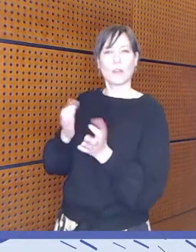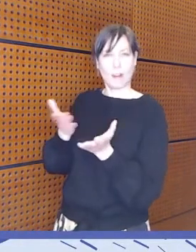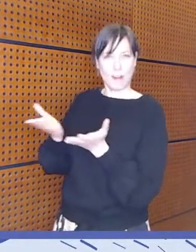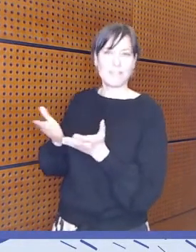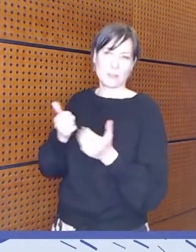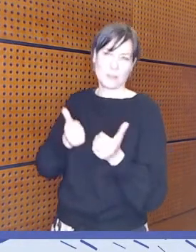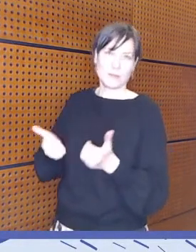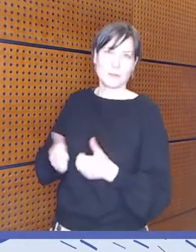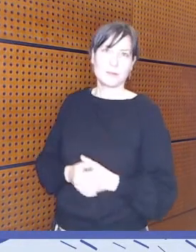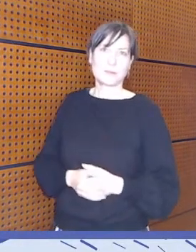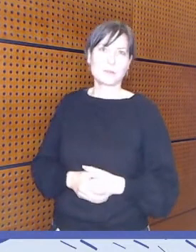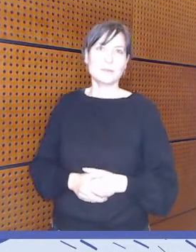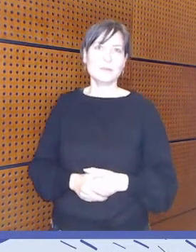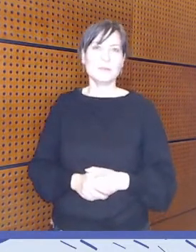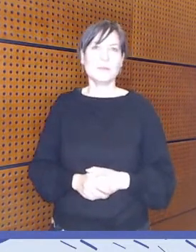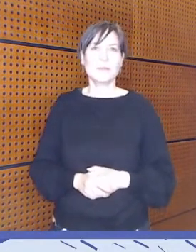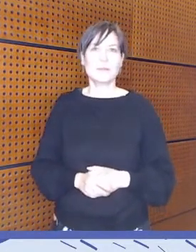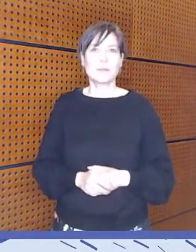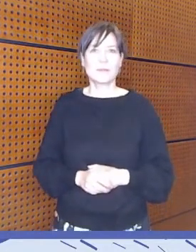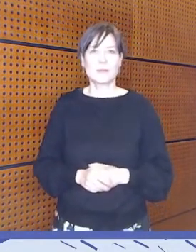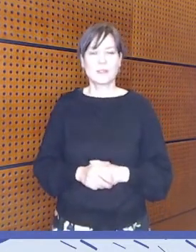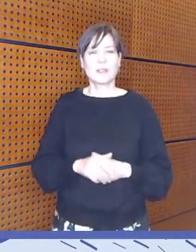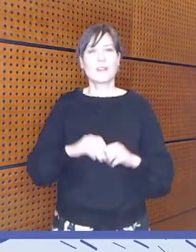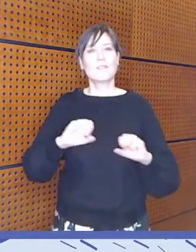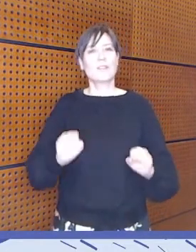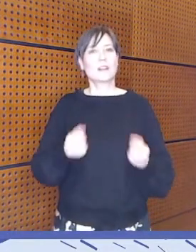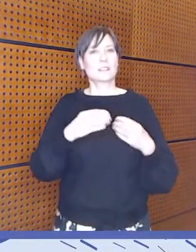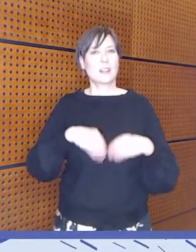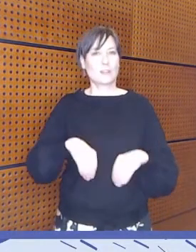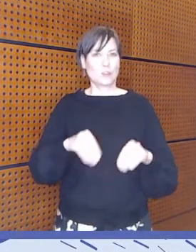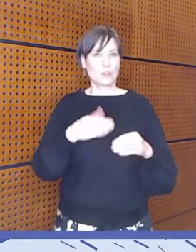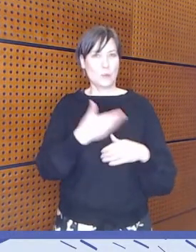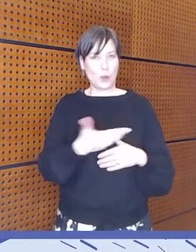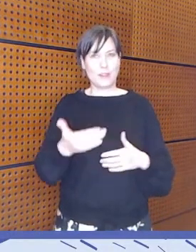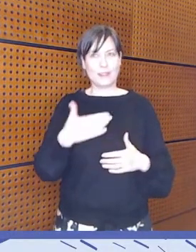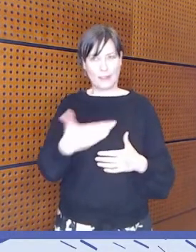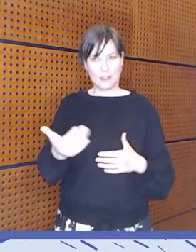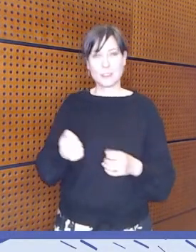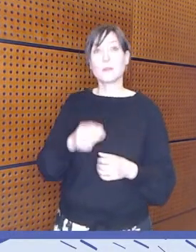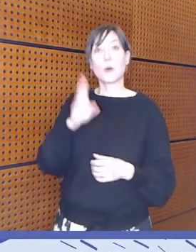Siinä lähti varhaiskasvatuksen puolelle. Terveiset Ulla, ole hyvä.